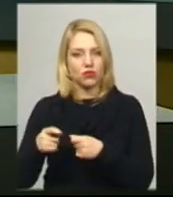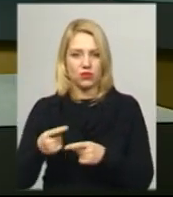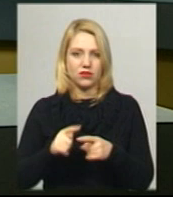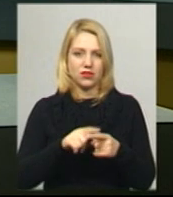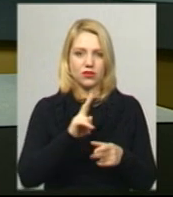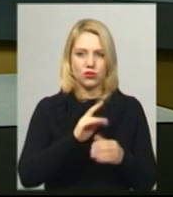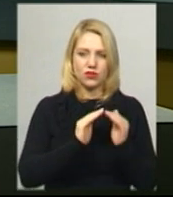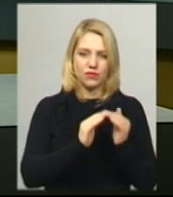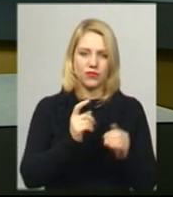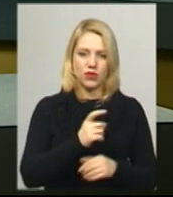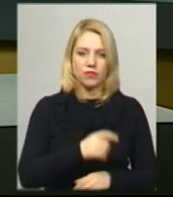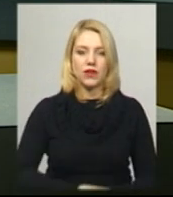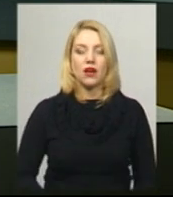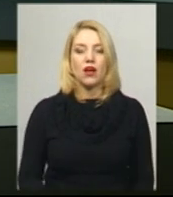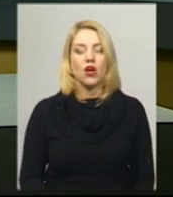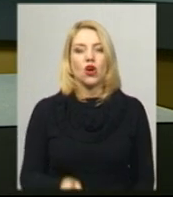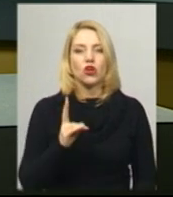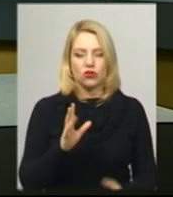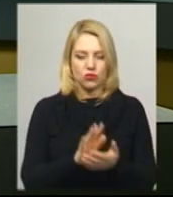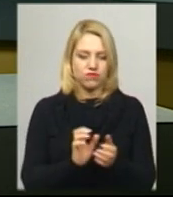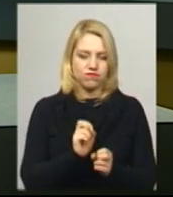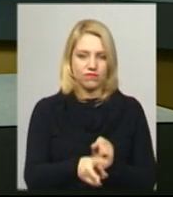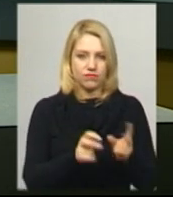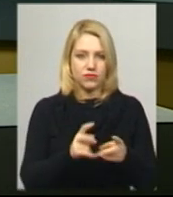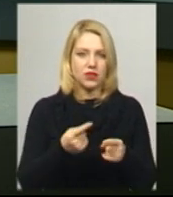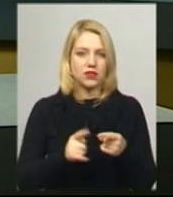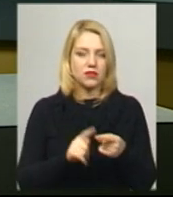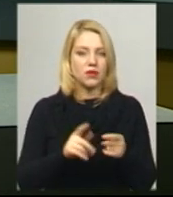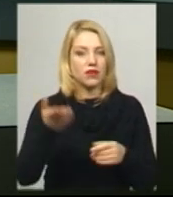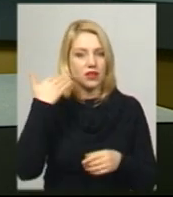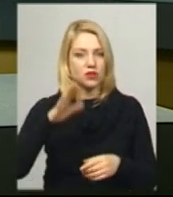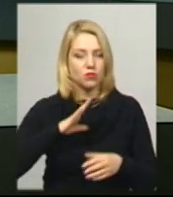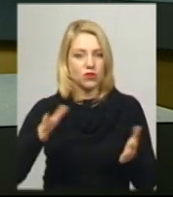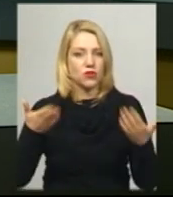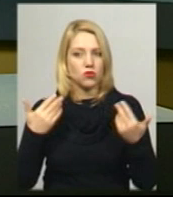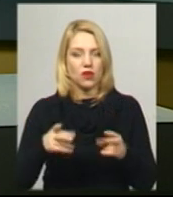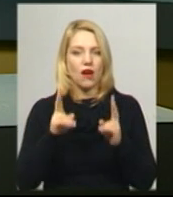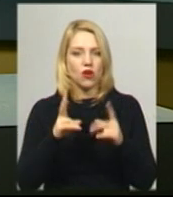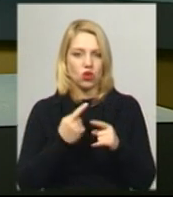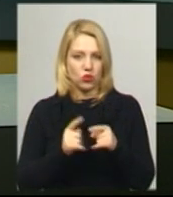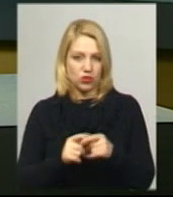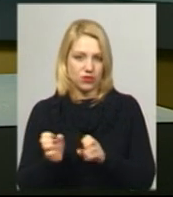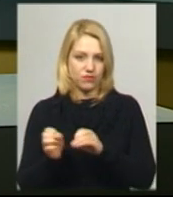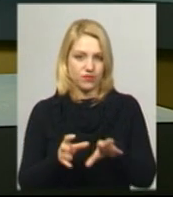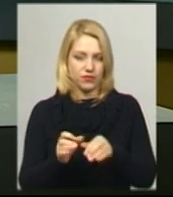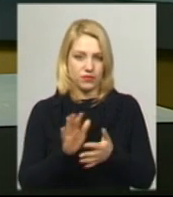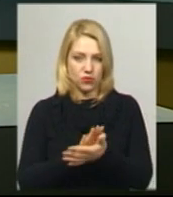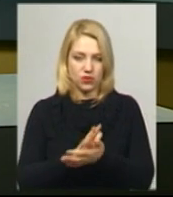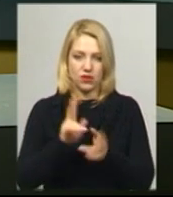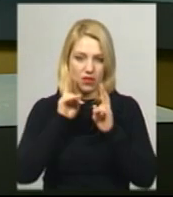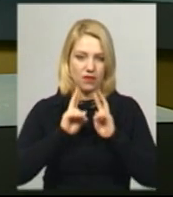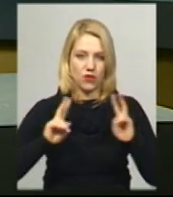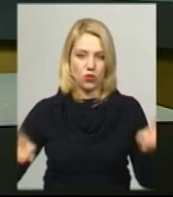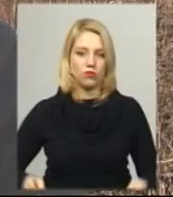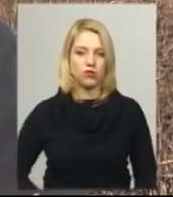сміття, колись була зона відпочинку. Хто і навіщо вивіз судерестки тварин наразі невідомо, розповідає місцевий житель села Гвардійське Віктор Шандеров.